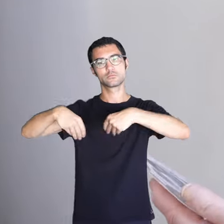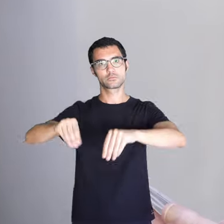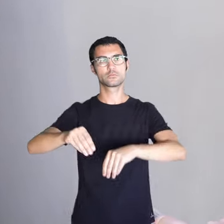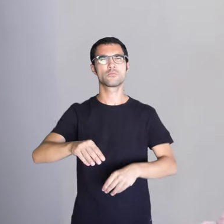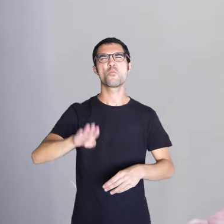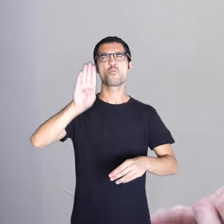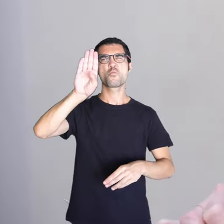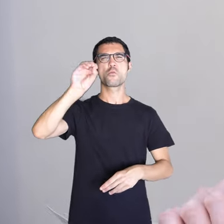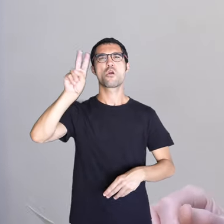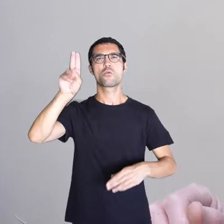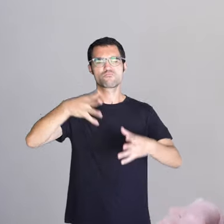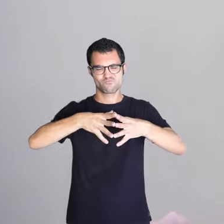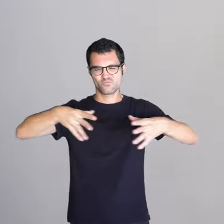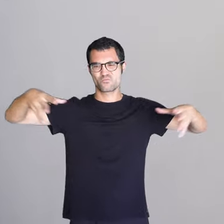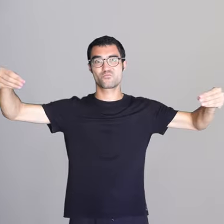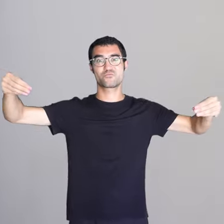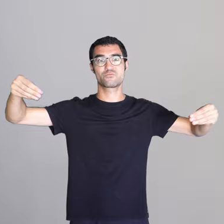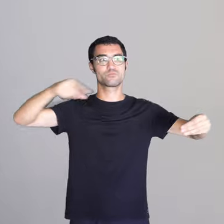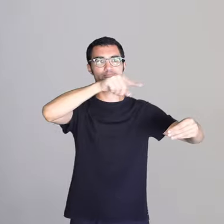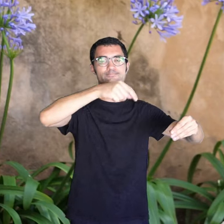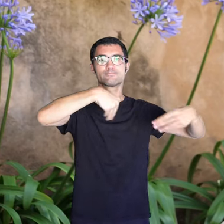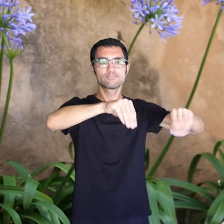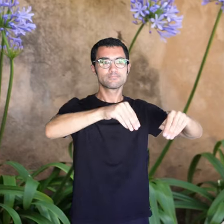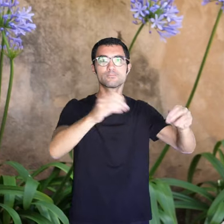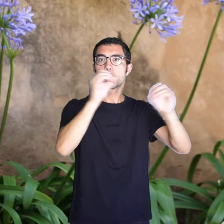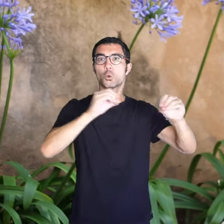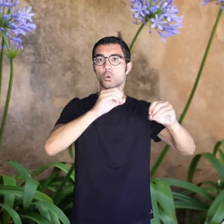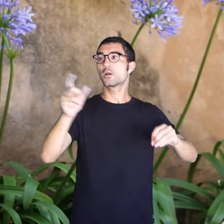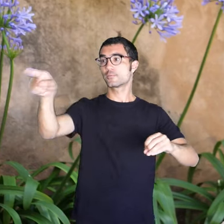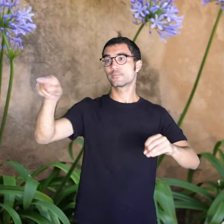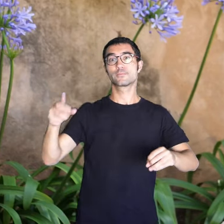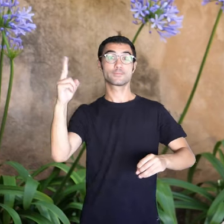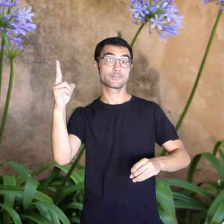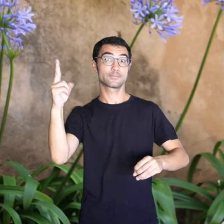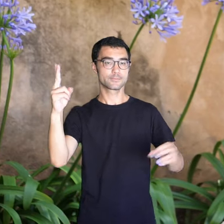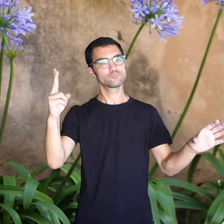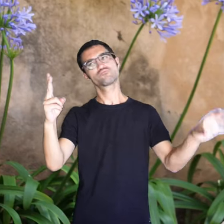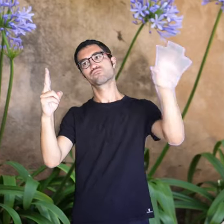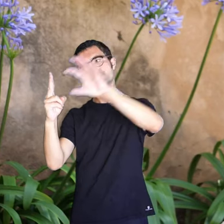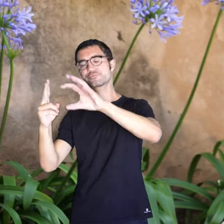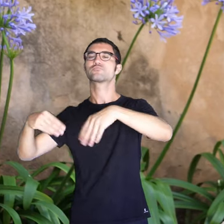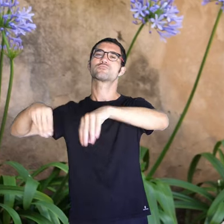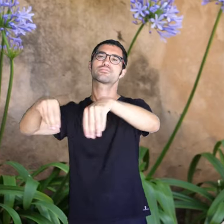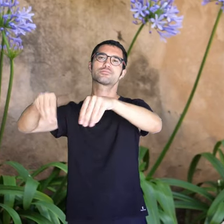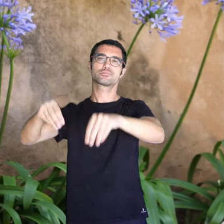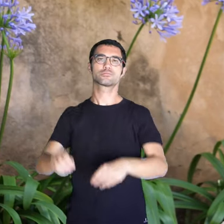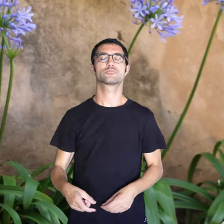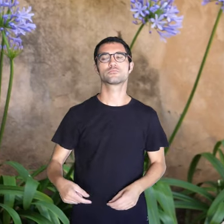era una barca de bau. I elles venien els peix per això. La meva germana Escòcia, això Gerret.